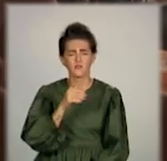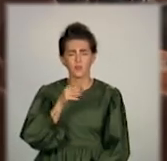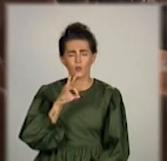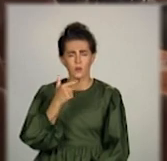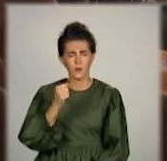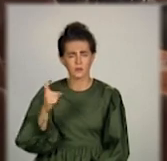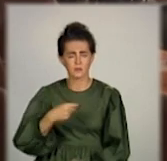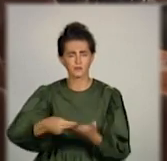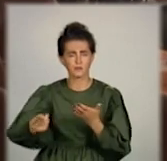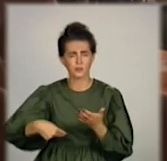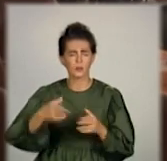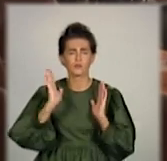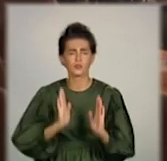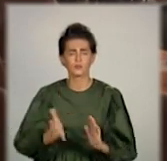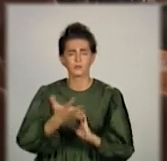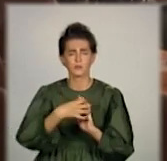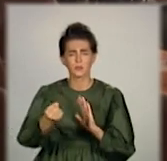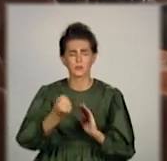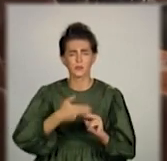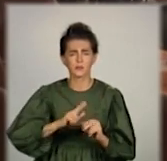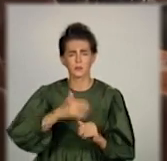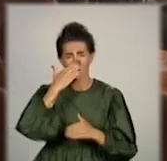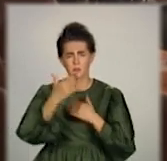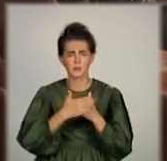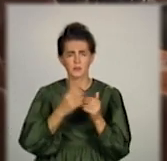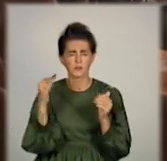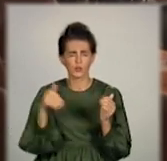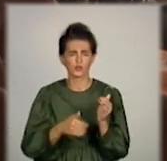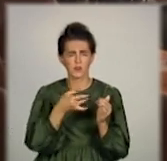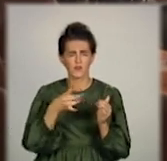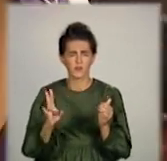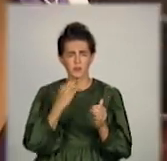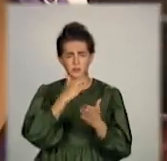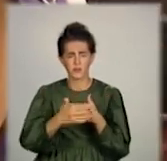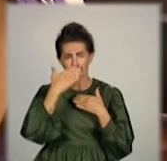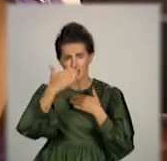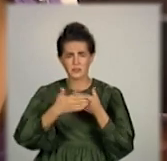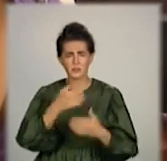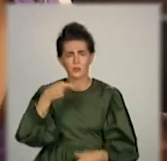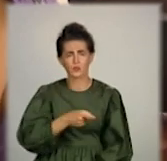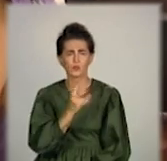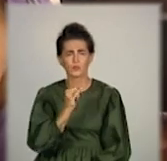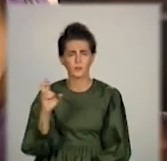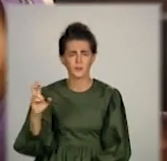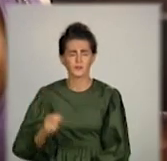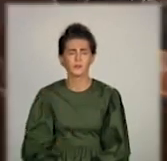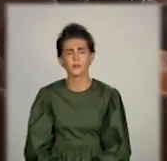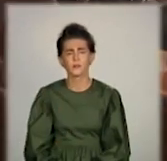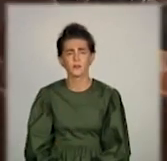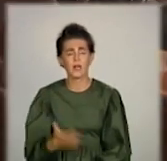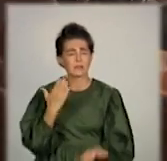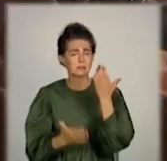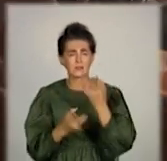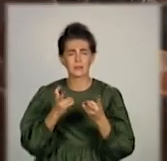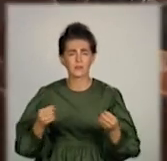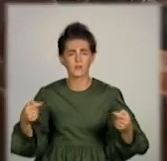ціни, за якою буде отримувати газ, 7442 гривні за тисячу кубів. У разі несвоєчасної сплати